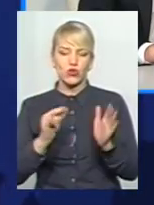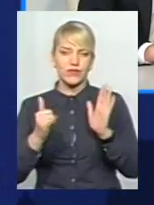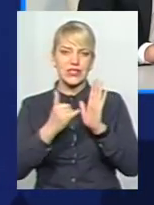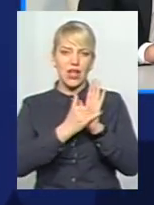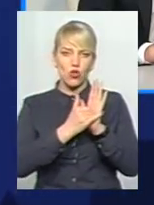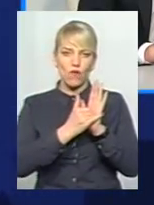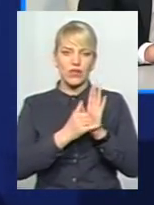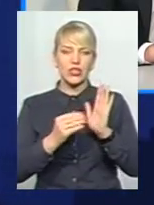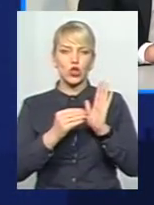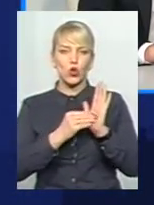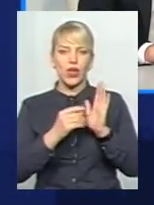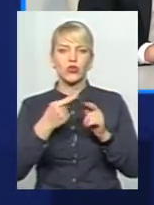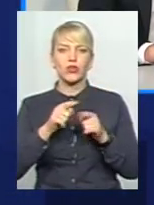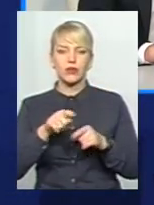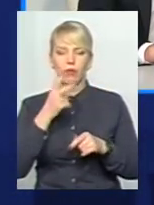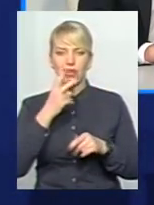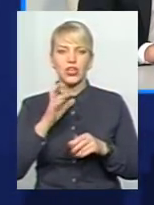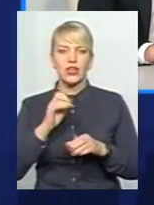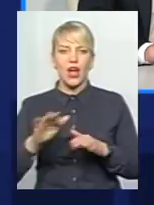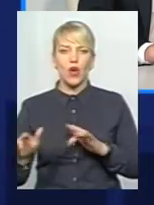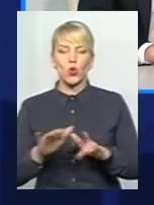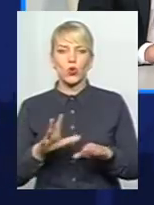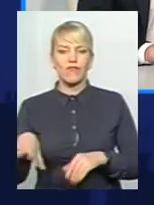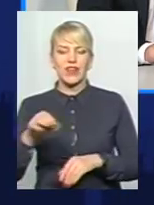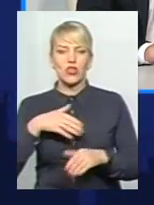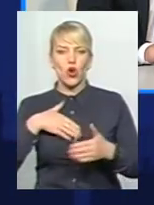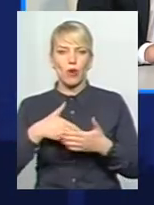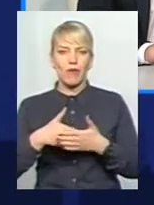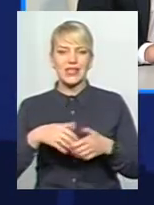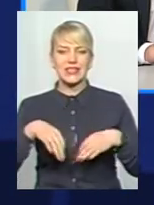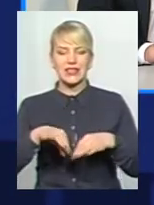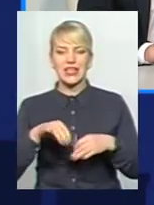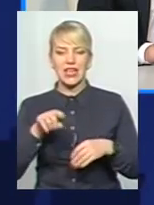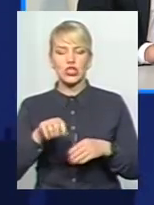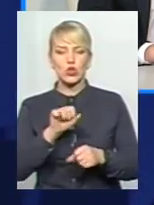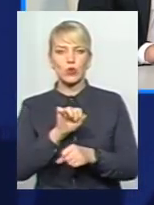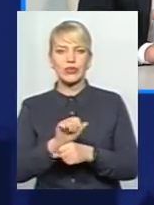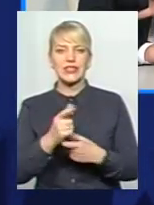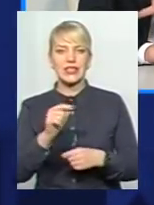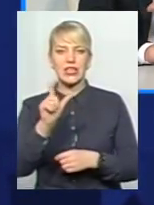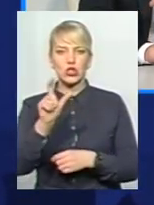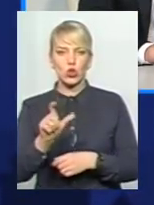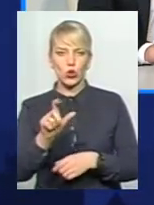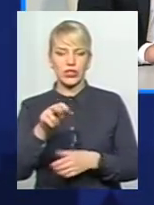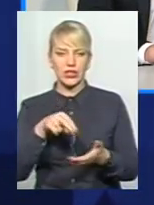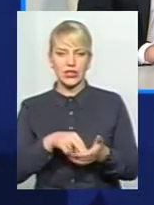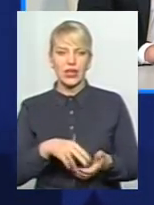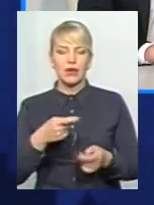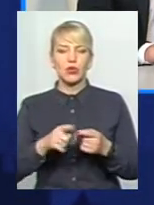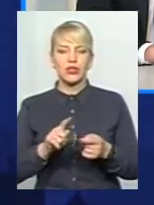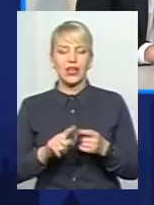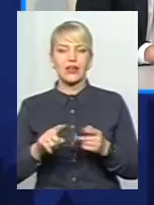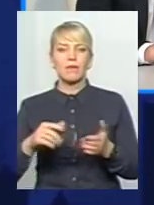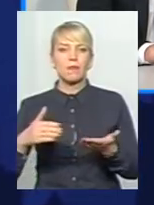бачити повністю, як рухається весь наявний громадський транспорт на тій зупинці, який він стоїть, скажімо, по тих